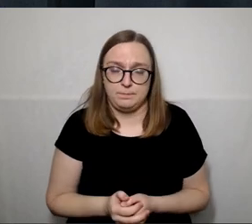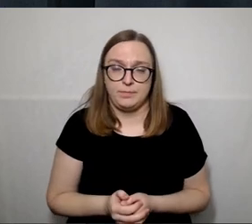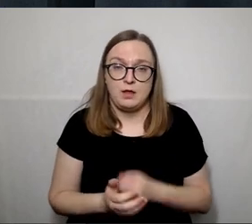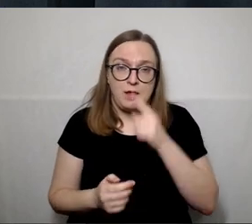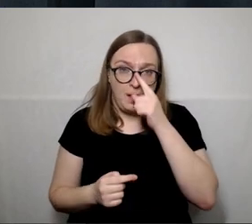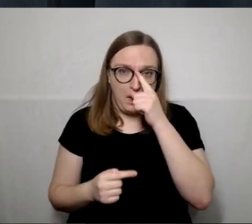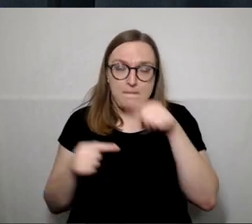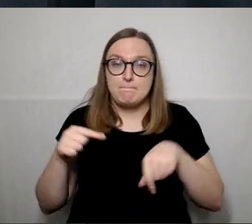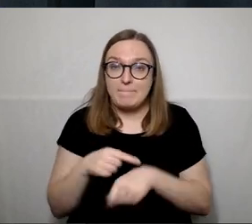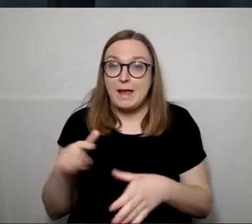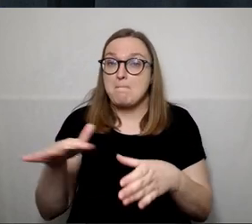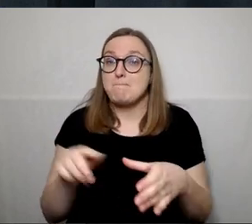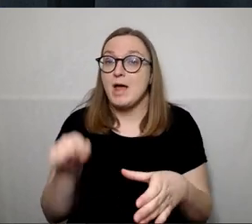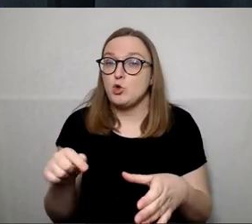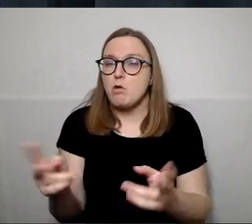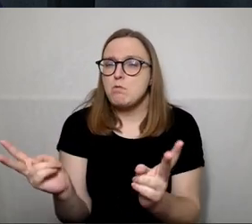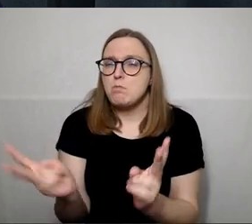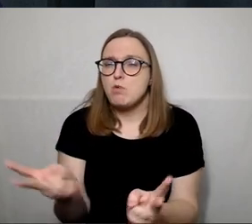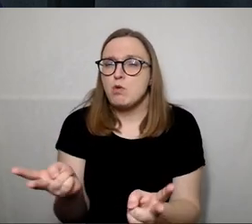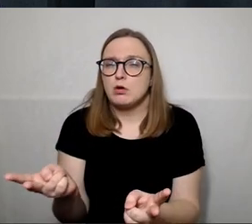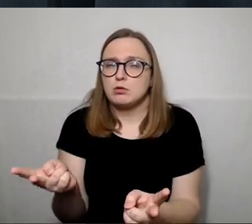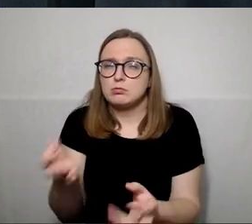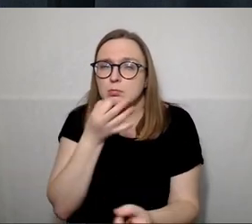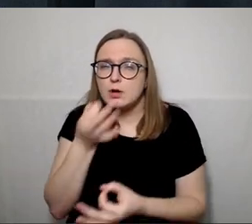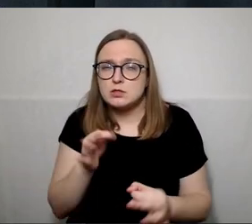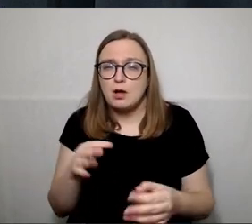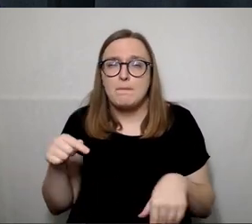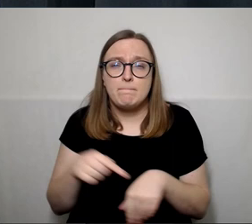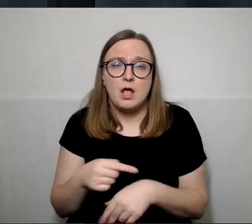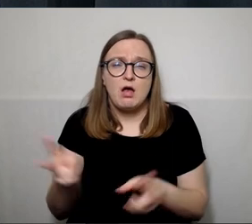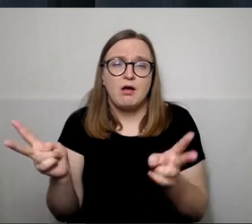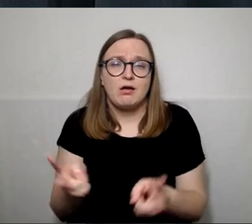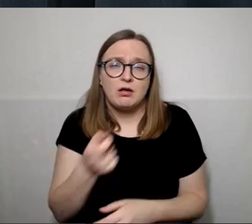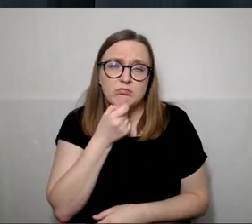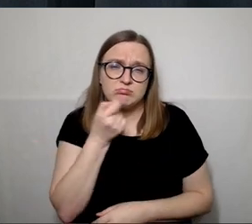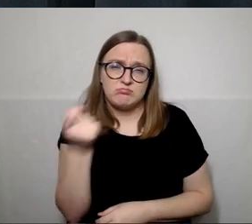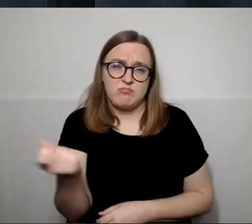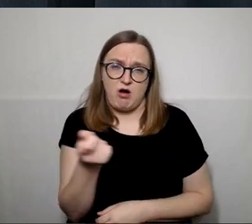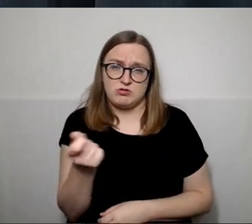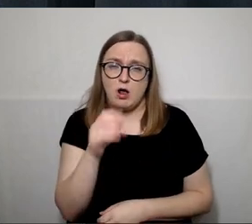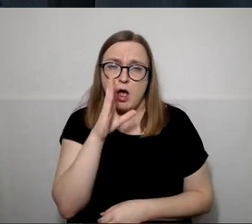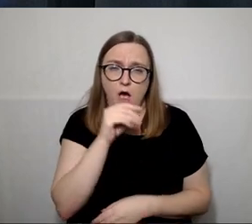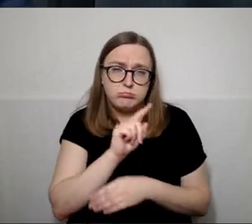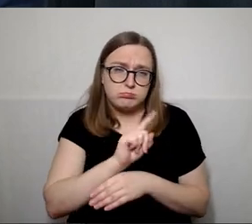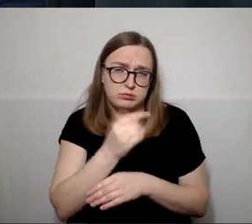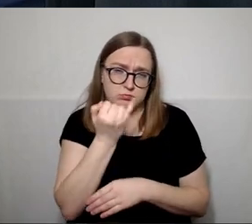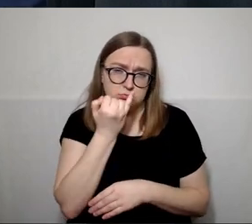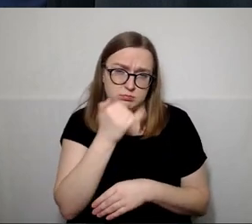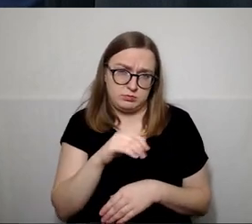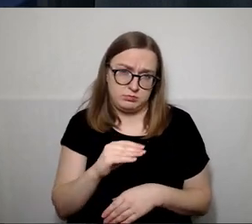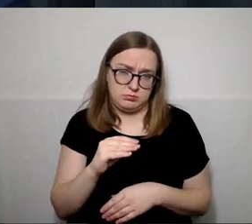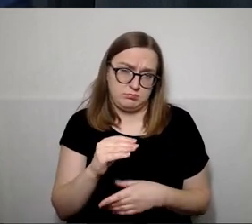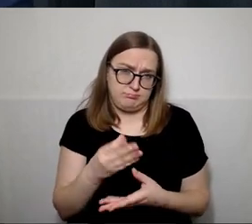bendruomenis poreikis, iš ties jis nėra didelis. Jis yra lengvai įgyvendinamas. O jeigu